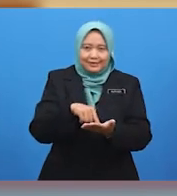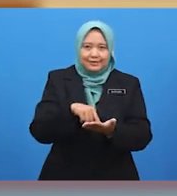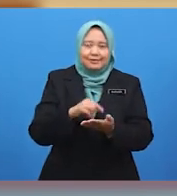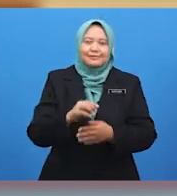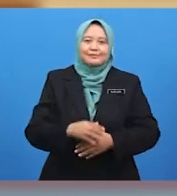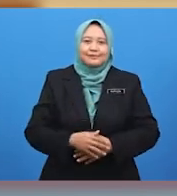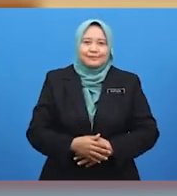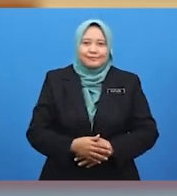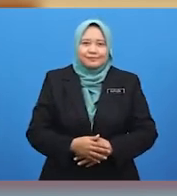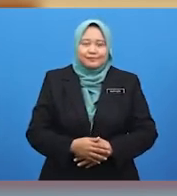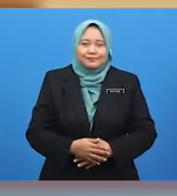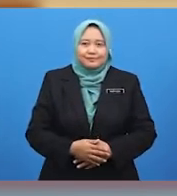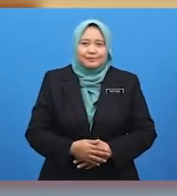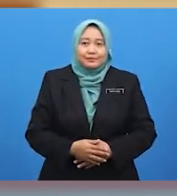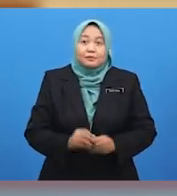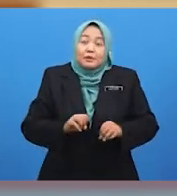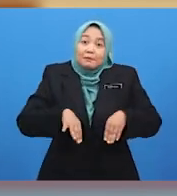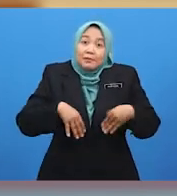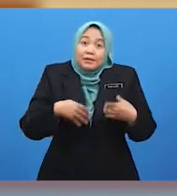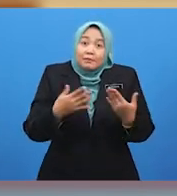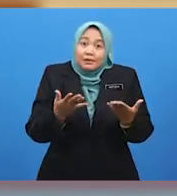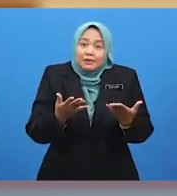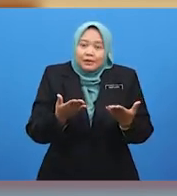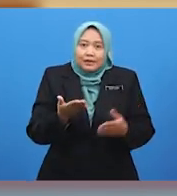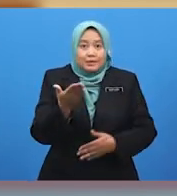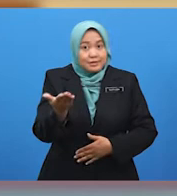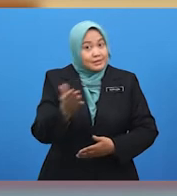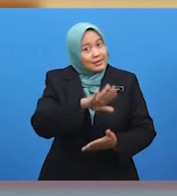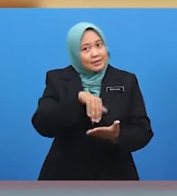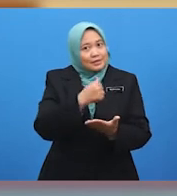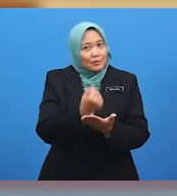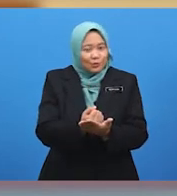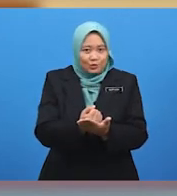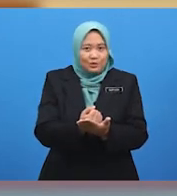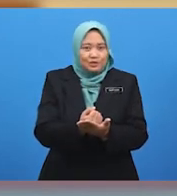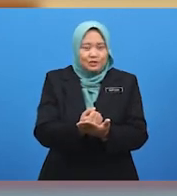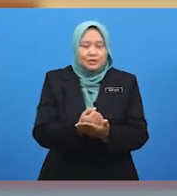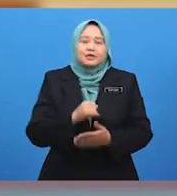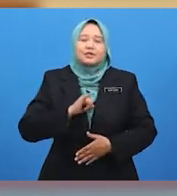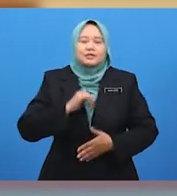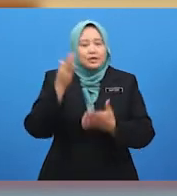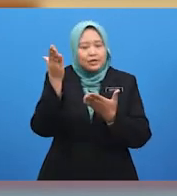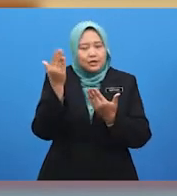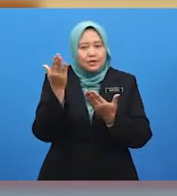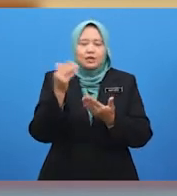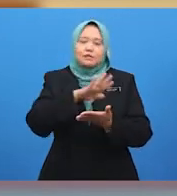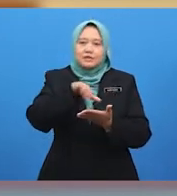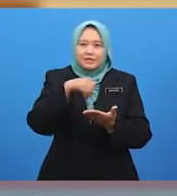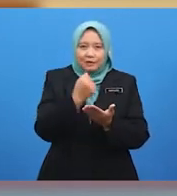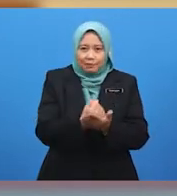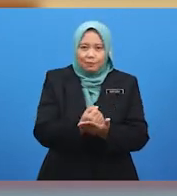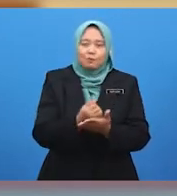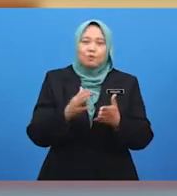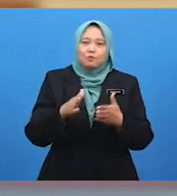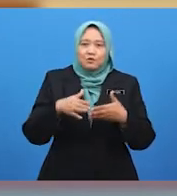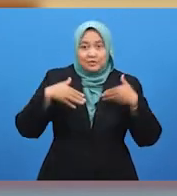-murid. Bagaimanakah dengan kesihatan murid-murid hari ini? Harap-harap semuanya sehat.